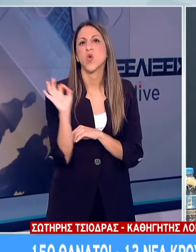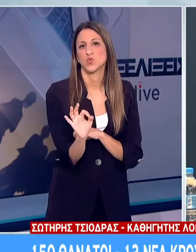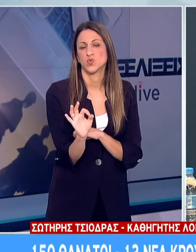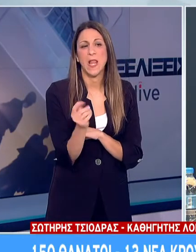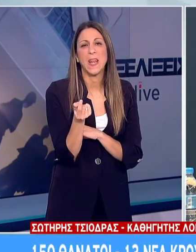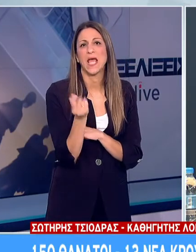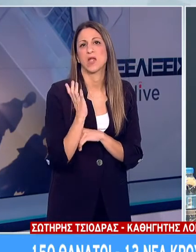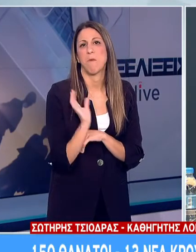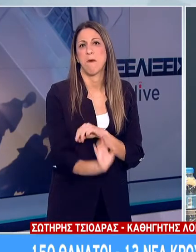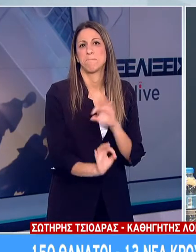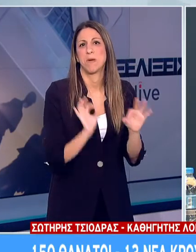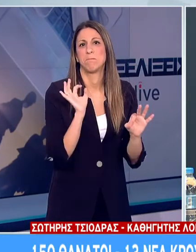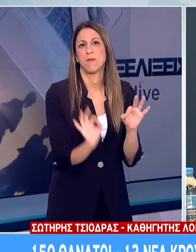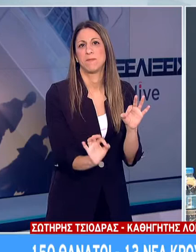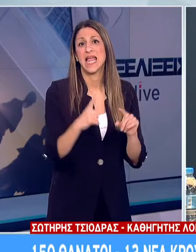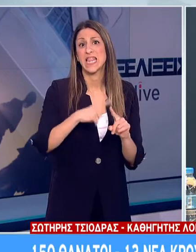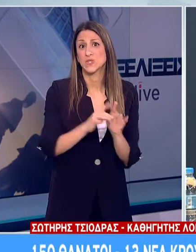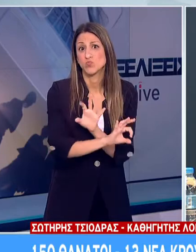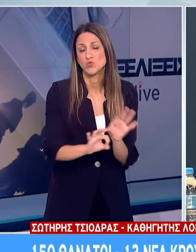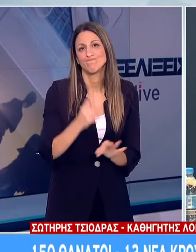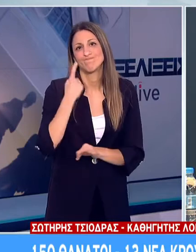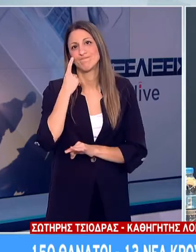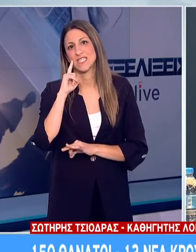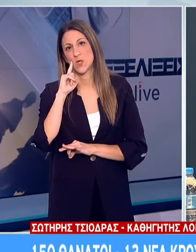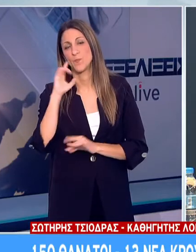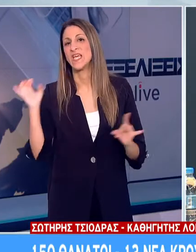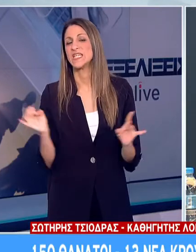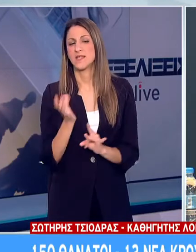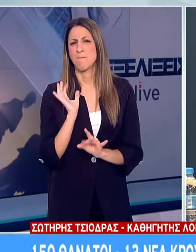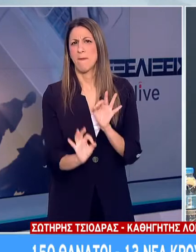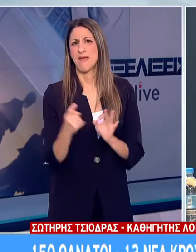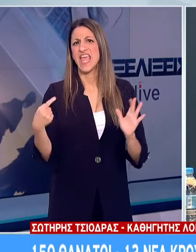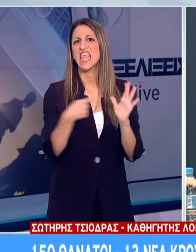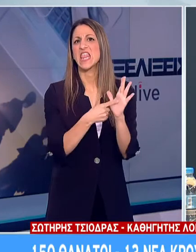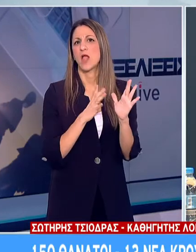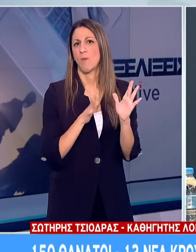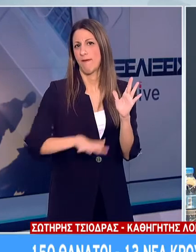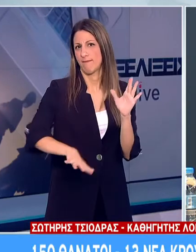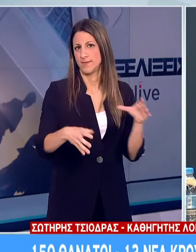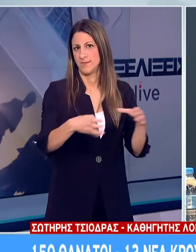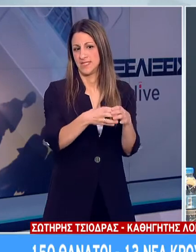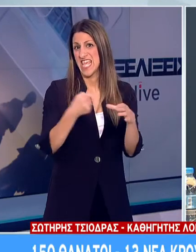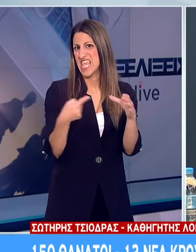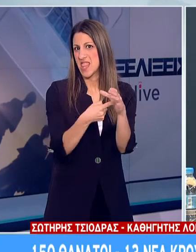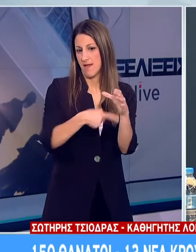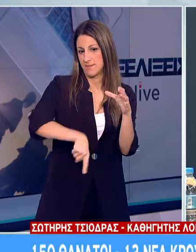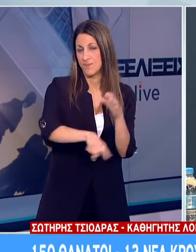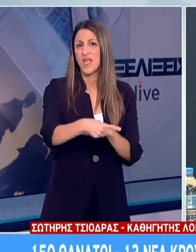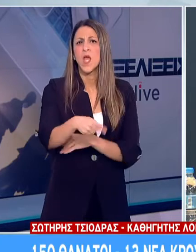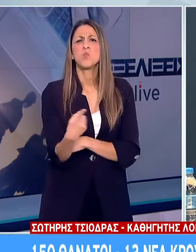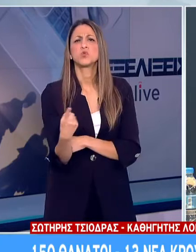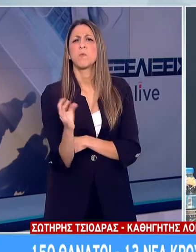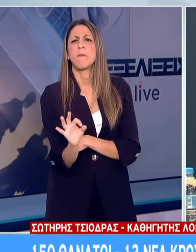πληθυσμού. Για παράδειγμα, αν σε ένα πληθυσμό χιλίων ατόμων έχει νοσήσει το